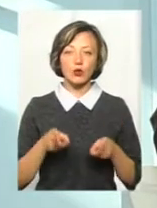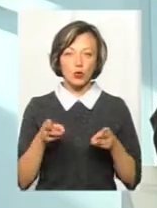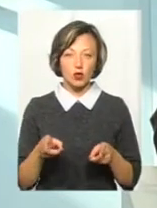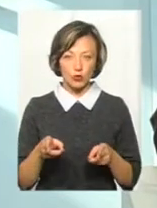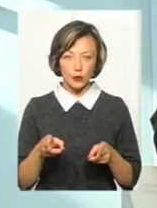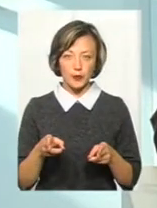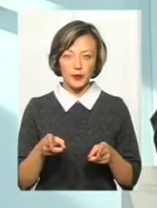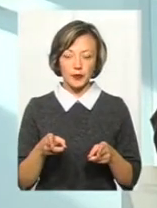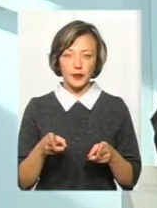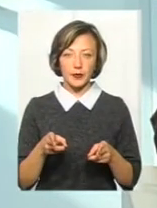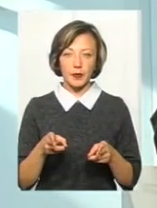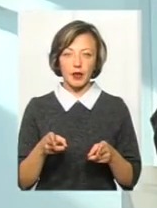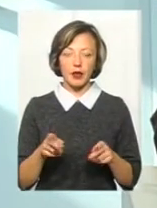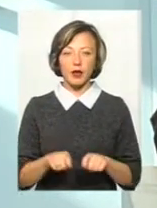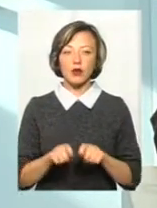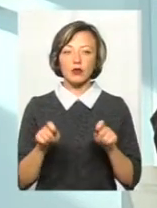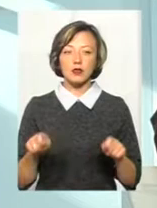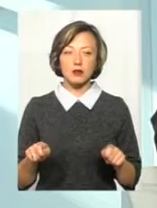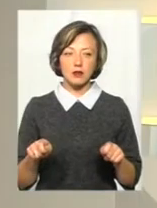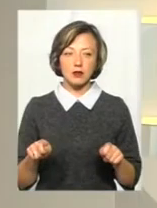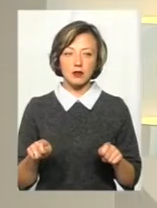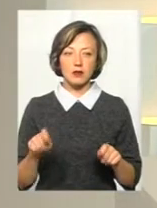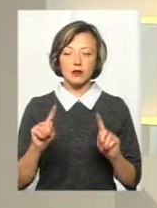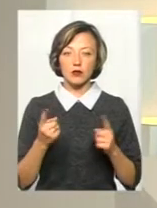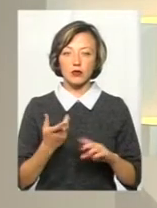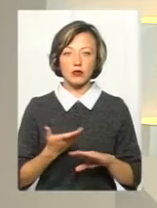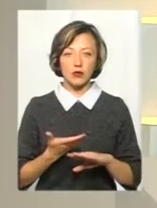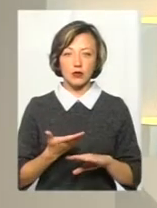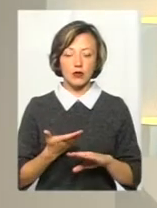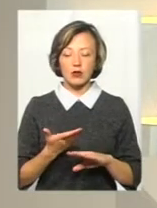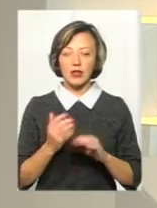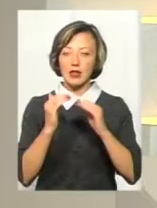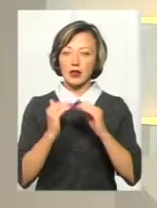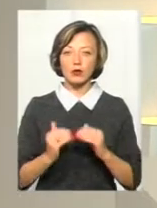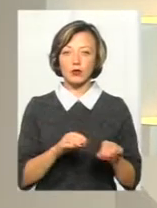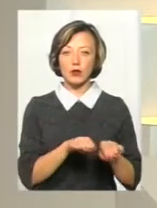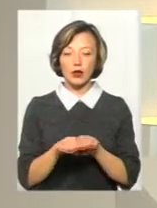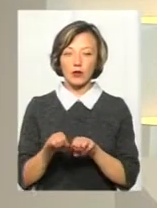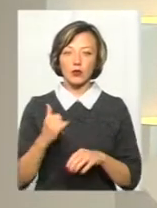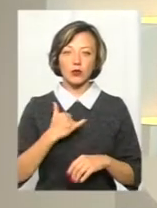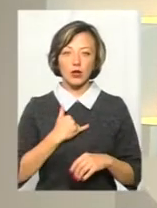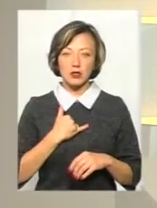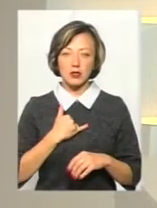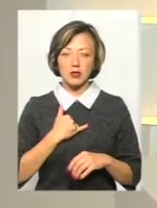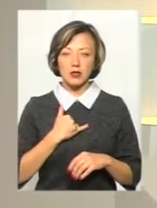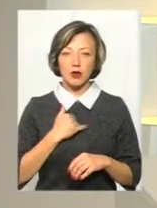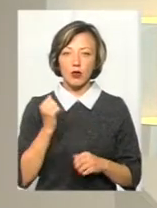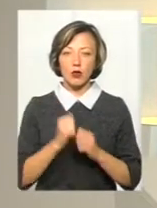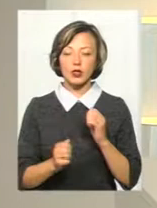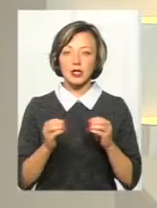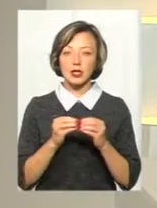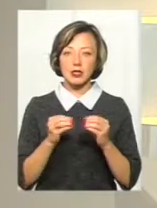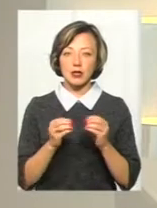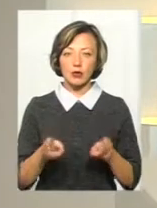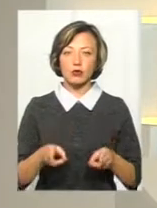розкривається вкрай на низькому рівні. У нас майже кожен 10